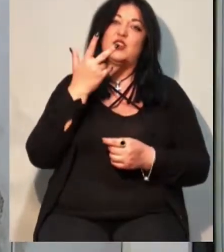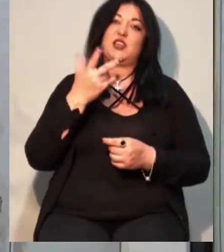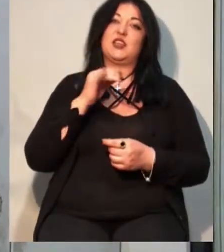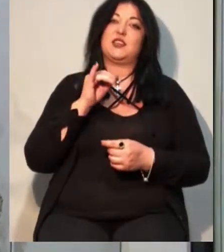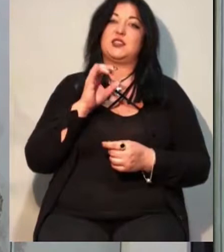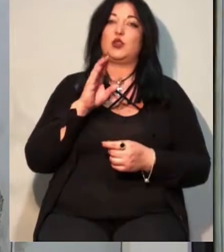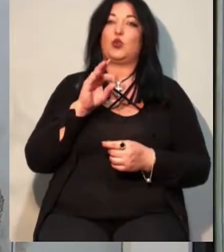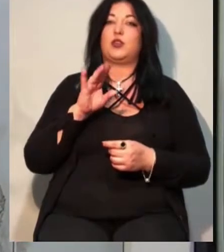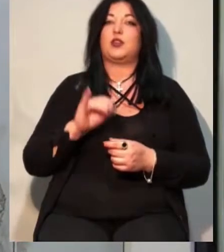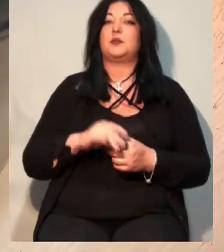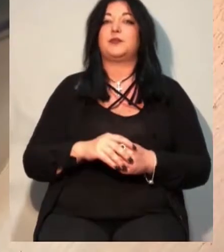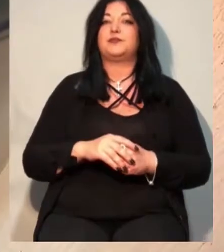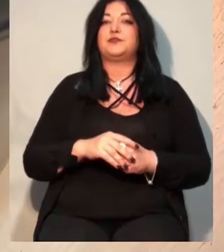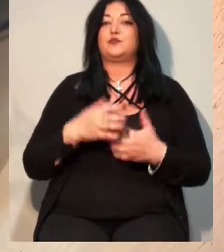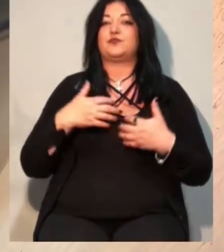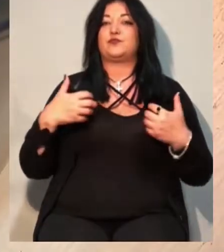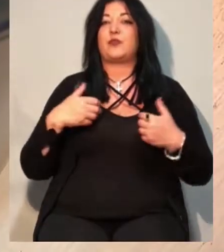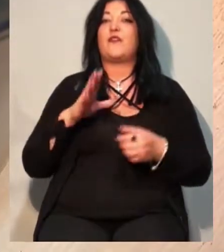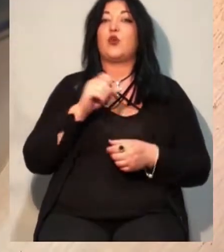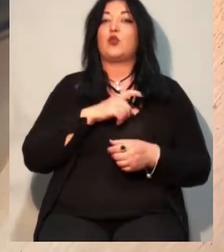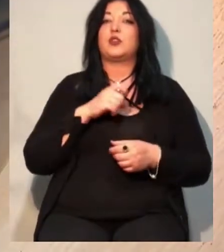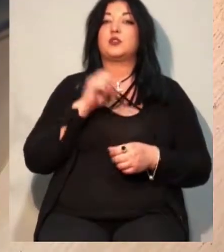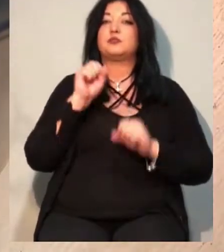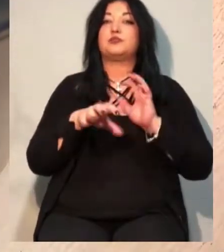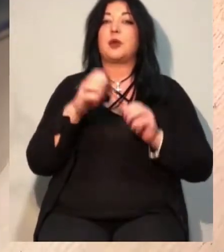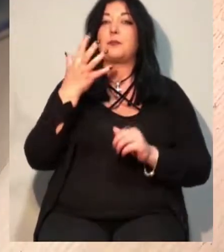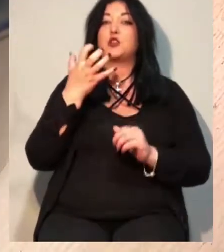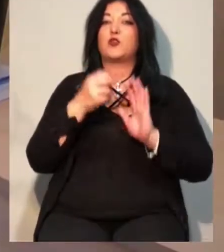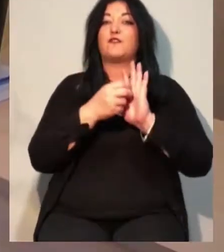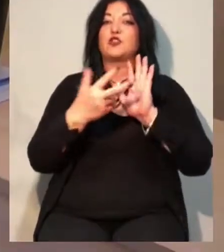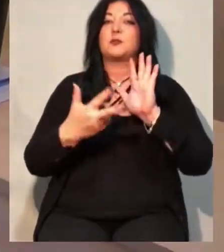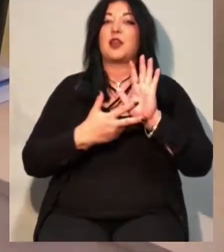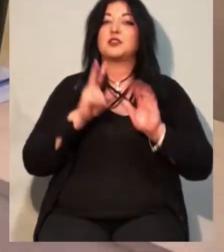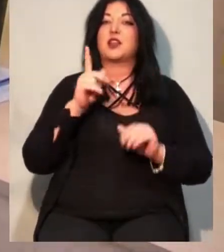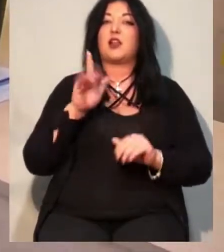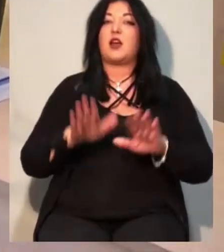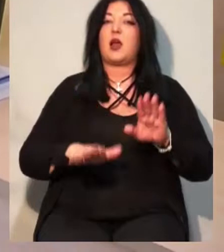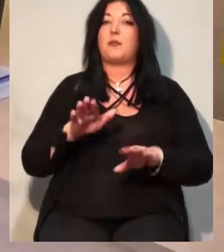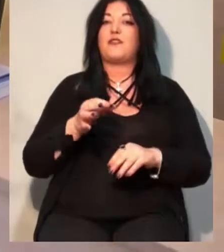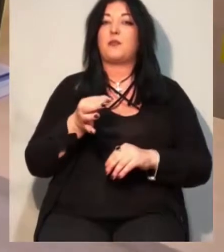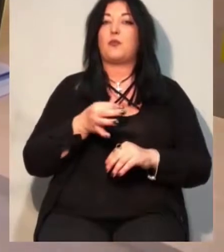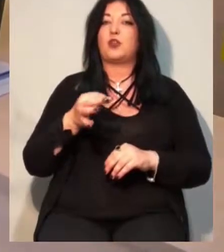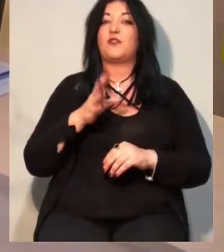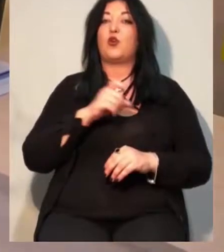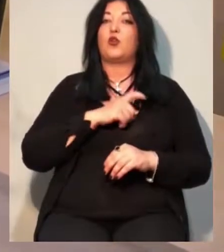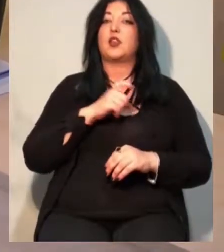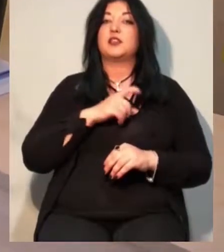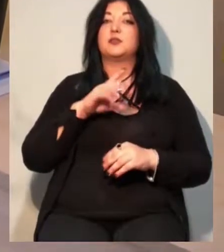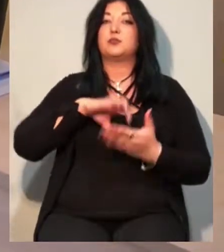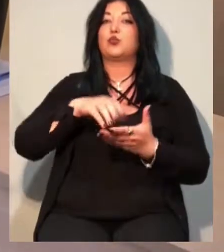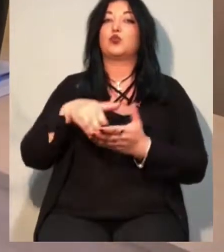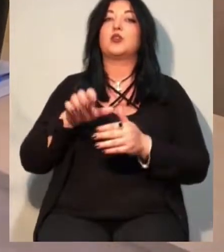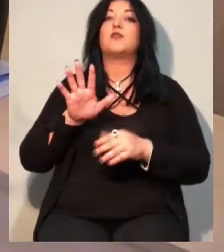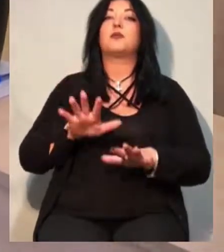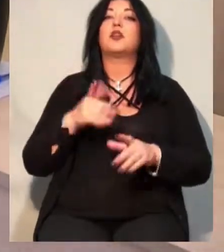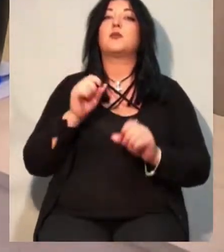скульптора, наразі в Одесі зібрали 518 кілограмів монет. В Одесі пунктів, де їх можна здати, більше десяти. Один з них на